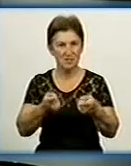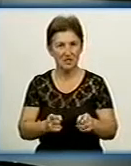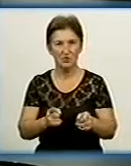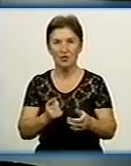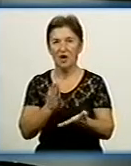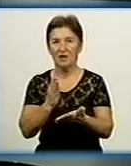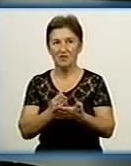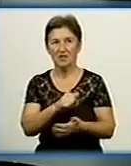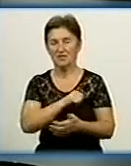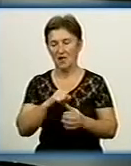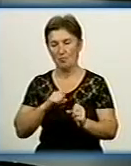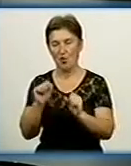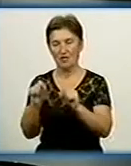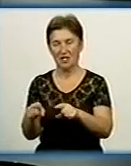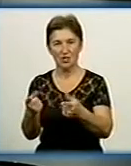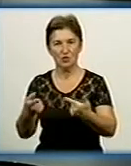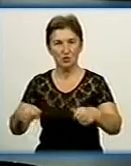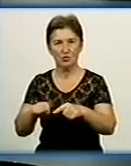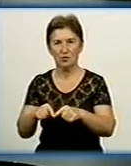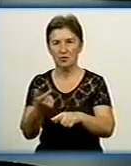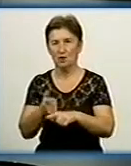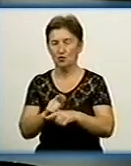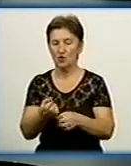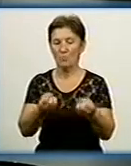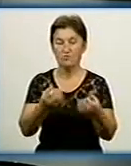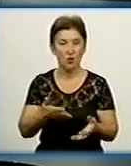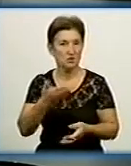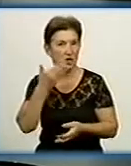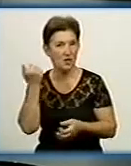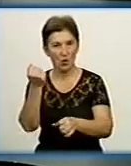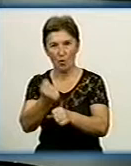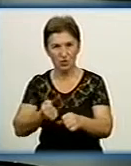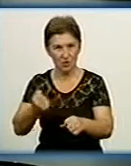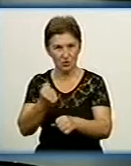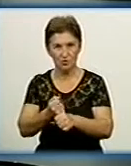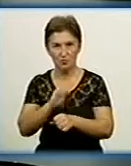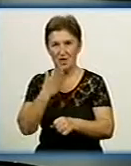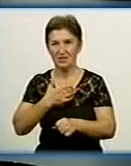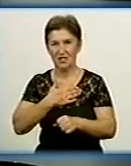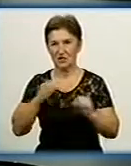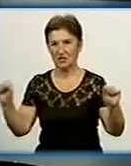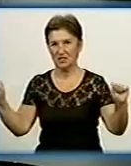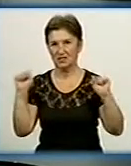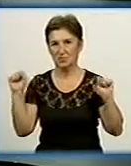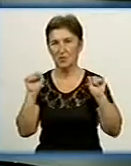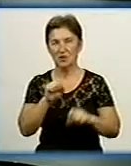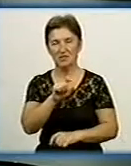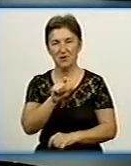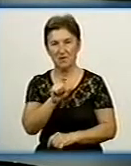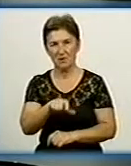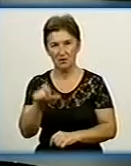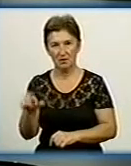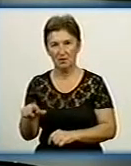являючись самостійною структурою, дуже просто і легко працюємо з нашими тренерами, з нашими спортсменами. Те та те, без,